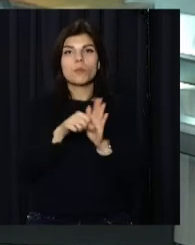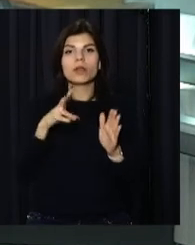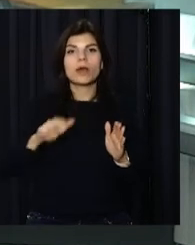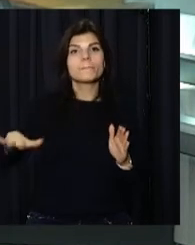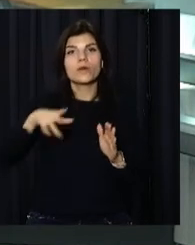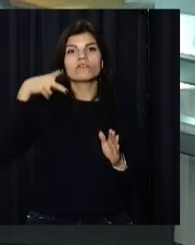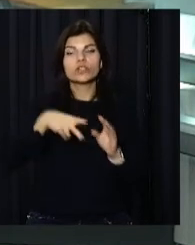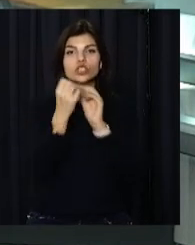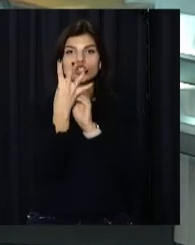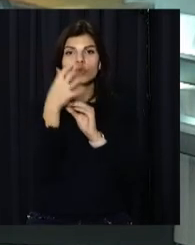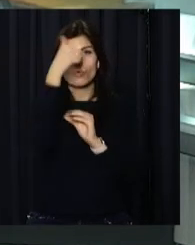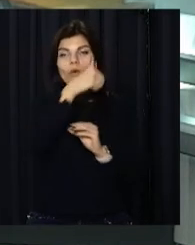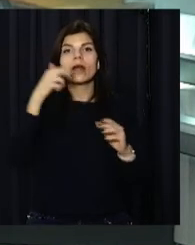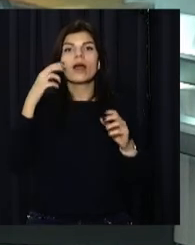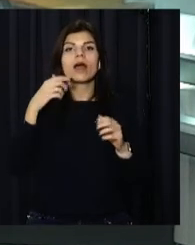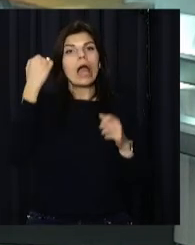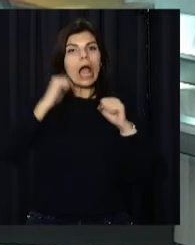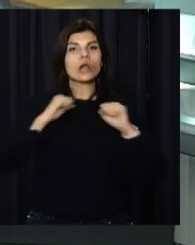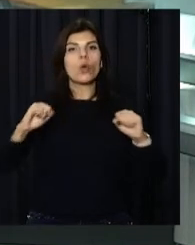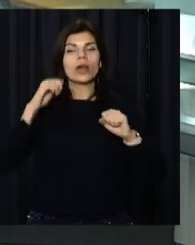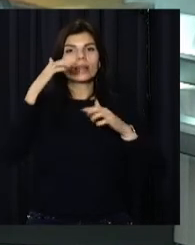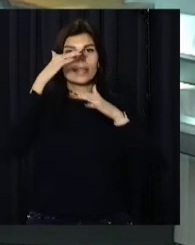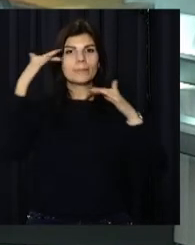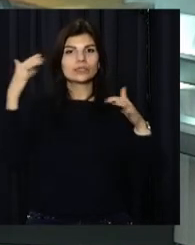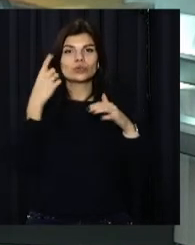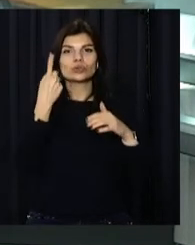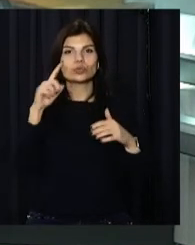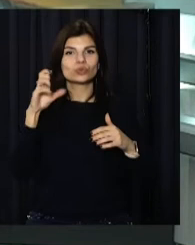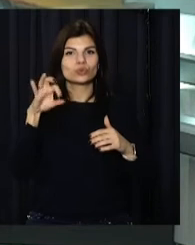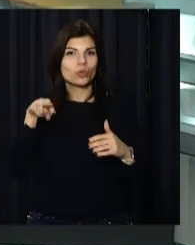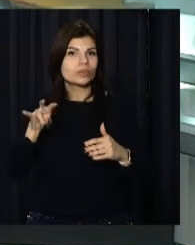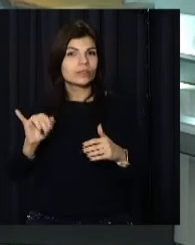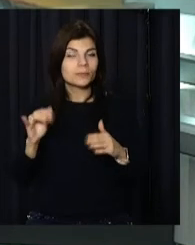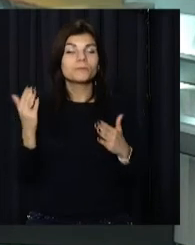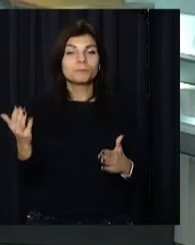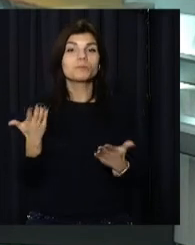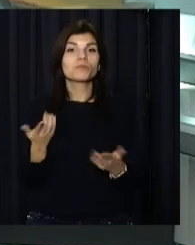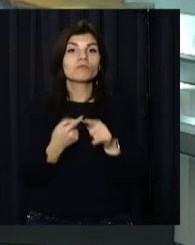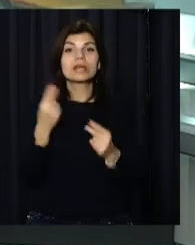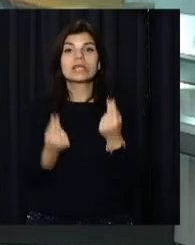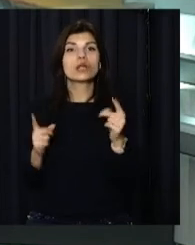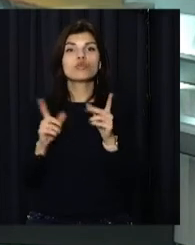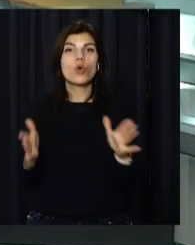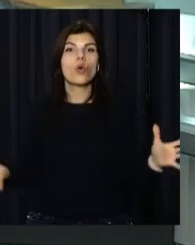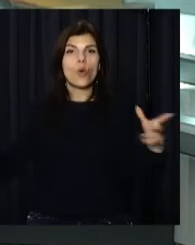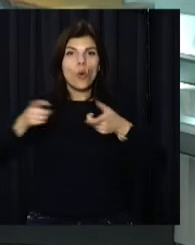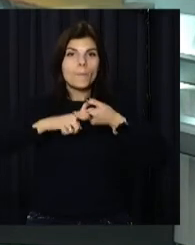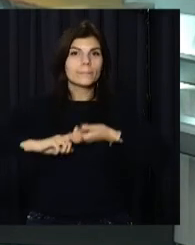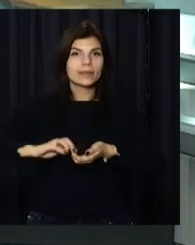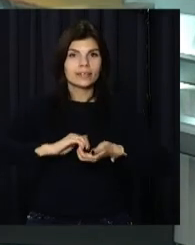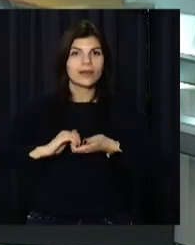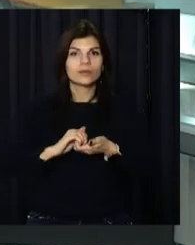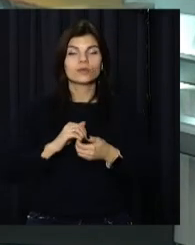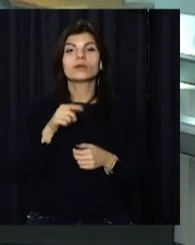Майдані 2014-го місто приймає волейбулістів з різних куточків України. Про груш, об'єднує, наш наступний сюжет.